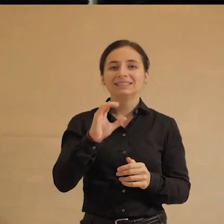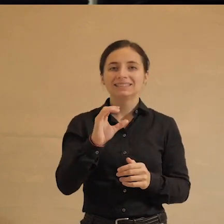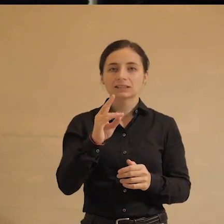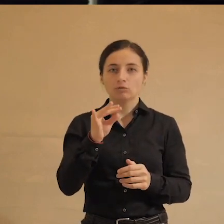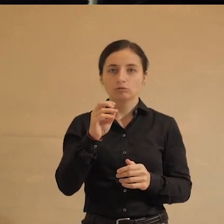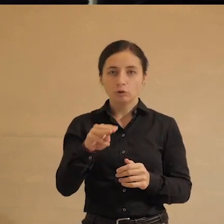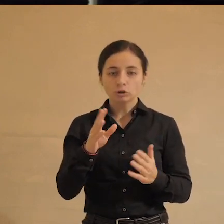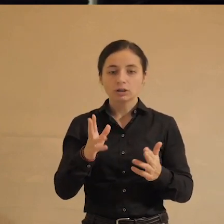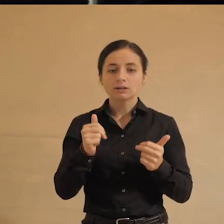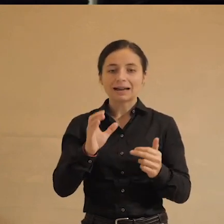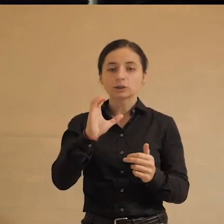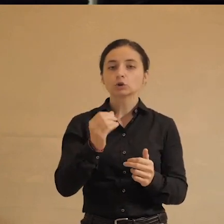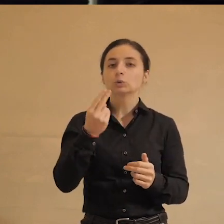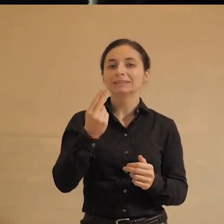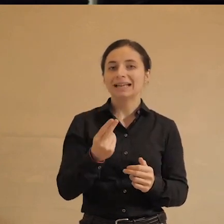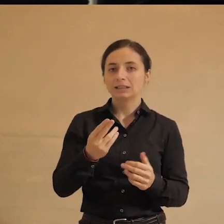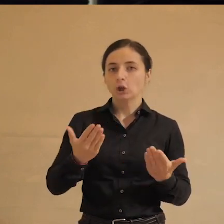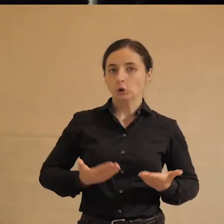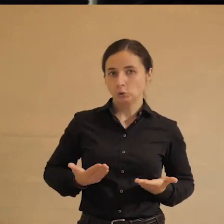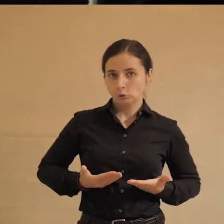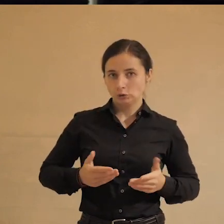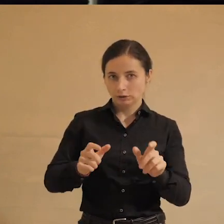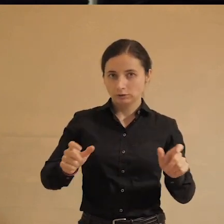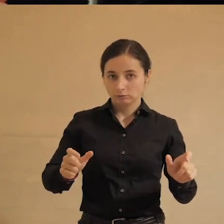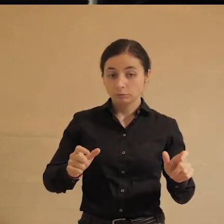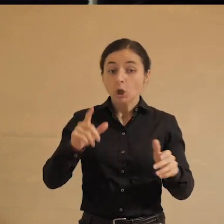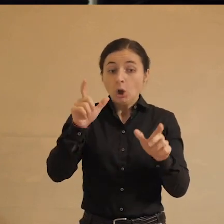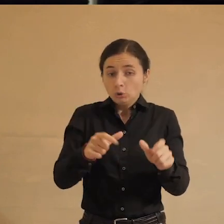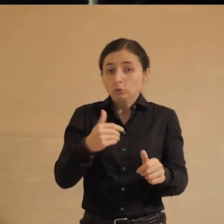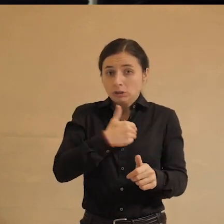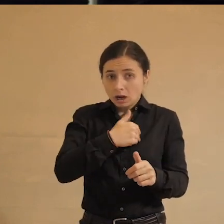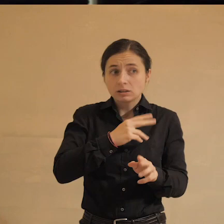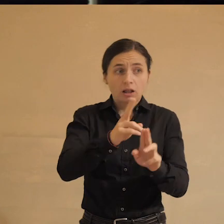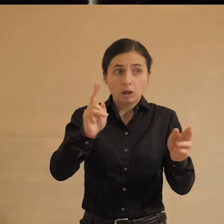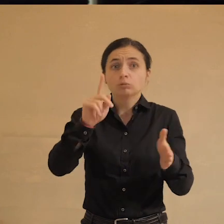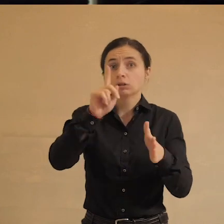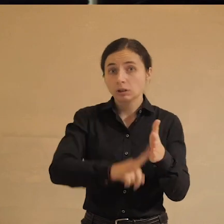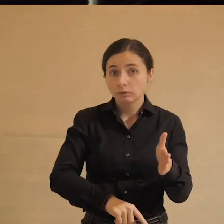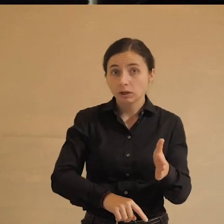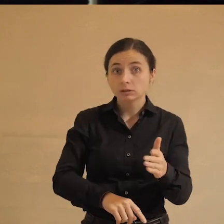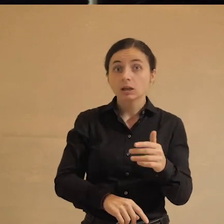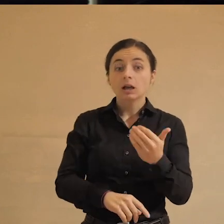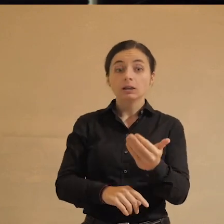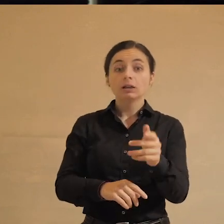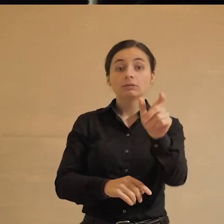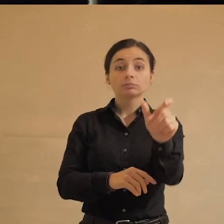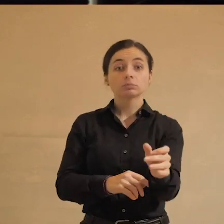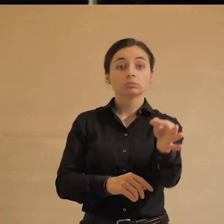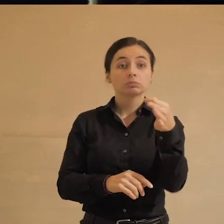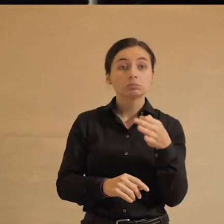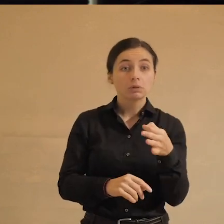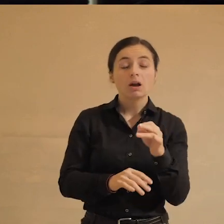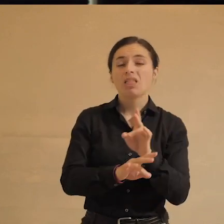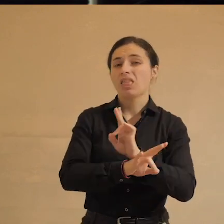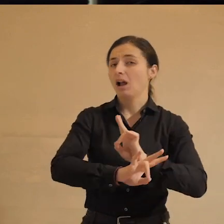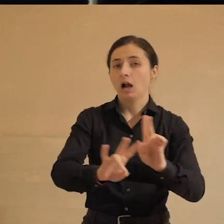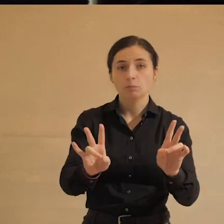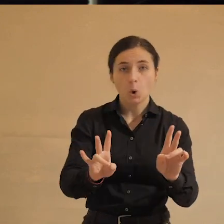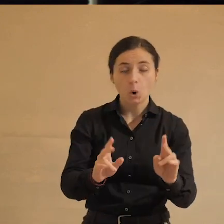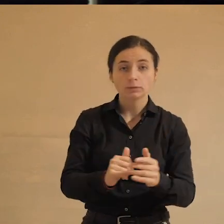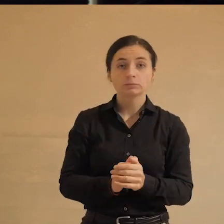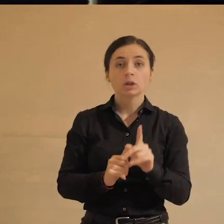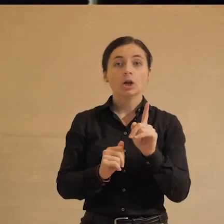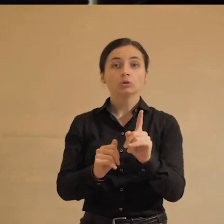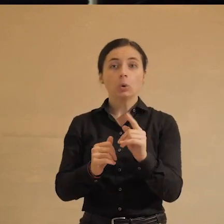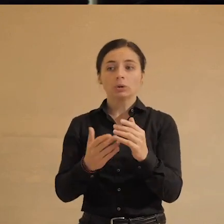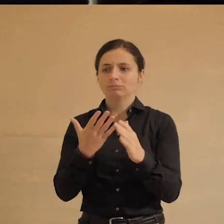для социальных существ. Люди хотят кому-то доверять. Большинство наших сограждан на вопрос, кому вы доверяете, отвечает либо никому, либо